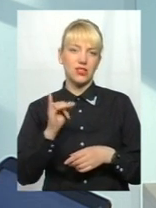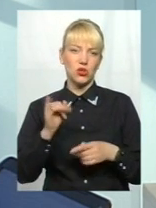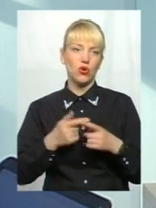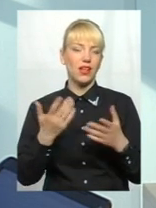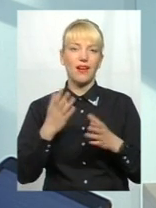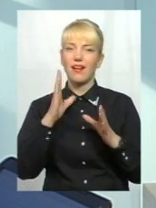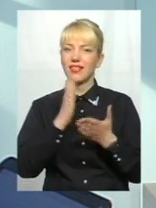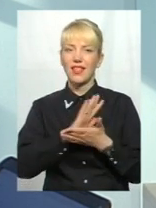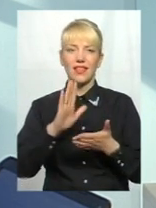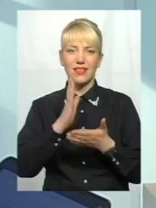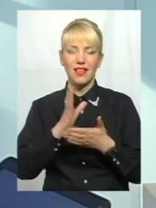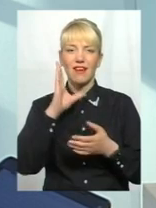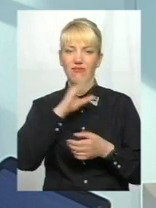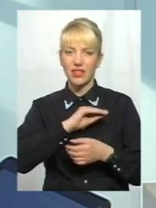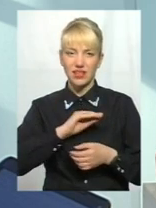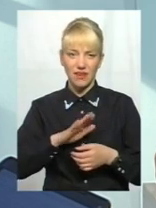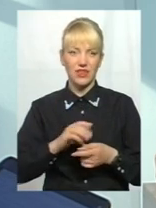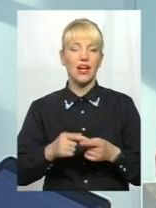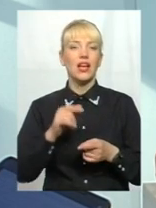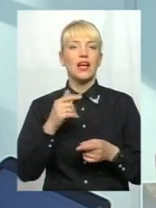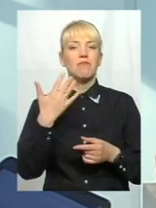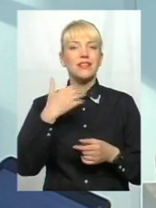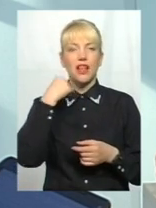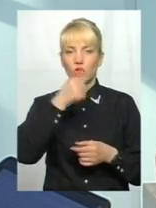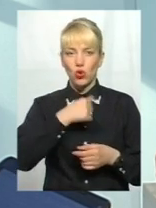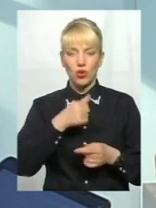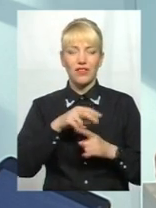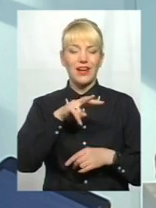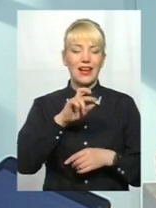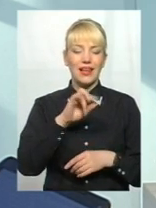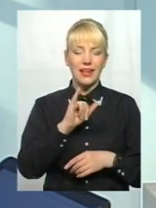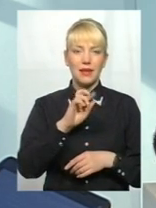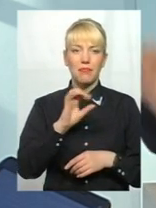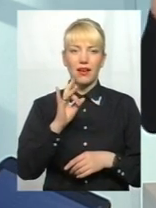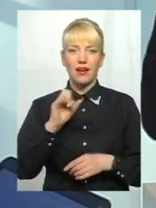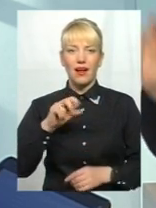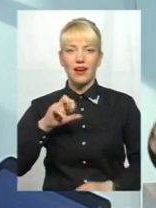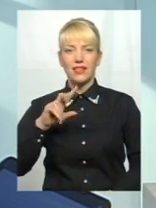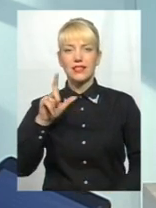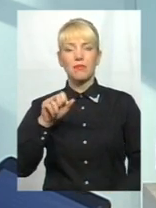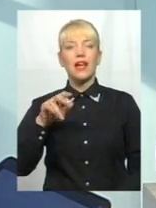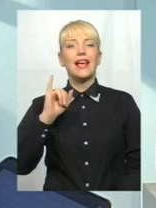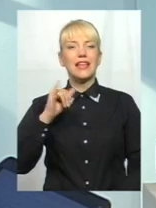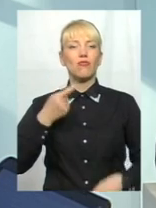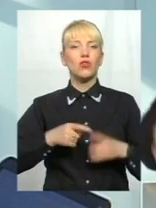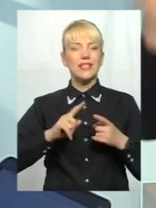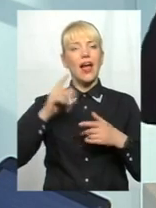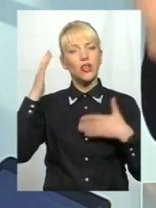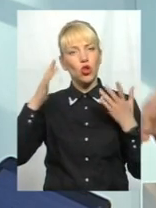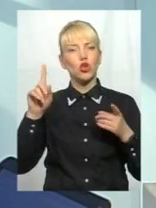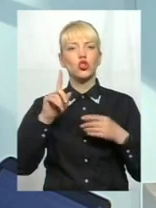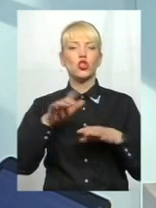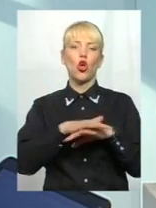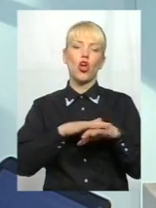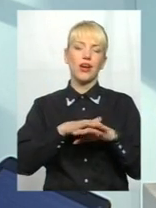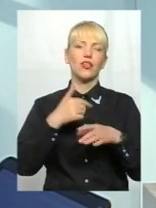50 через кількість років. Тобто сьогодні лібералізм і ця ідеологія, що, ну, мовляв, з ринок ми запустимо, значить, Ірина,